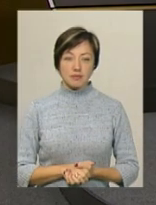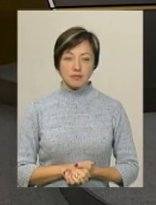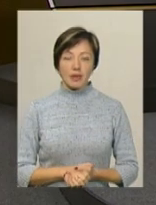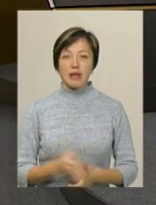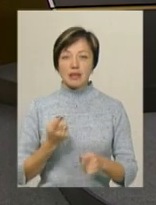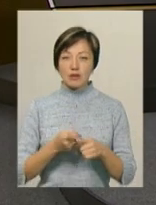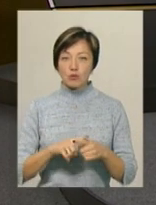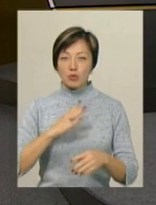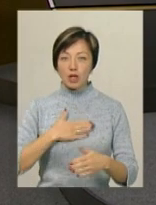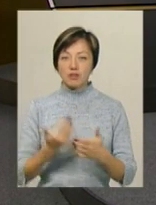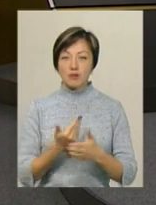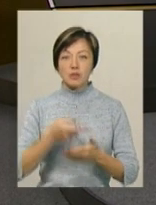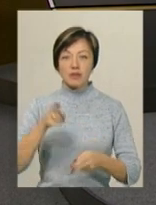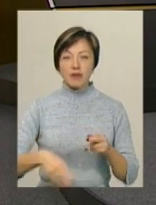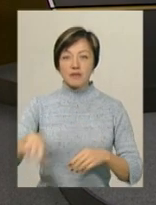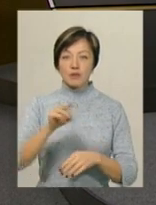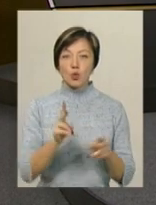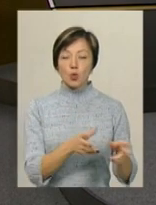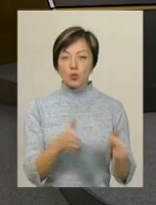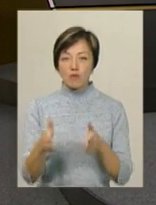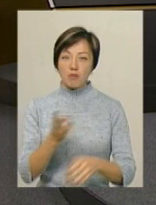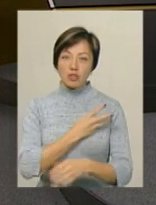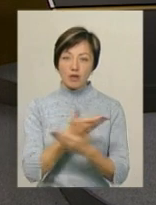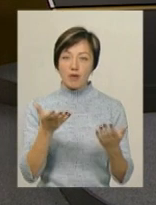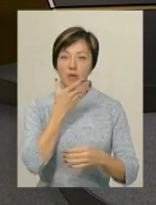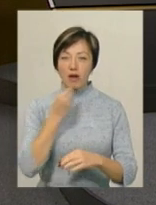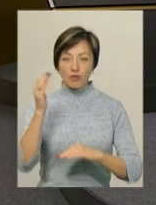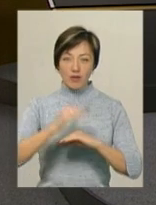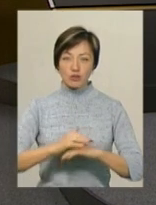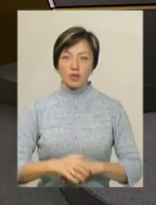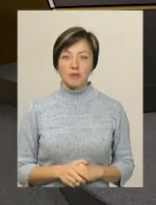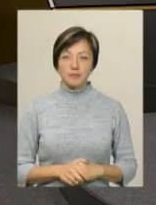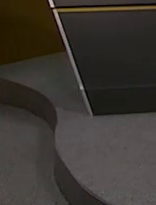На цьому наш випуск завершено. Всі, хто його готував, бажають вам гарного вечора.